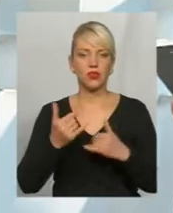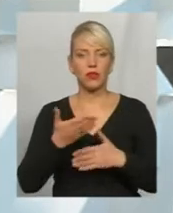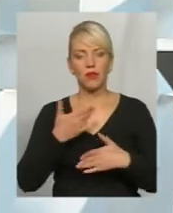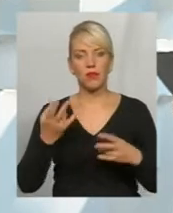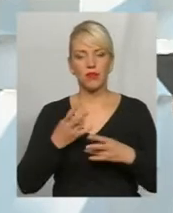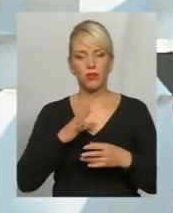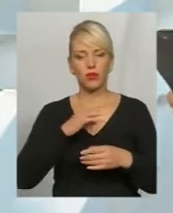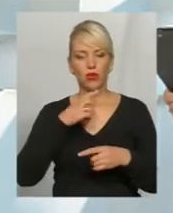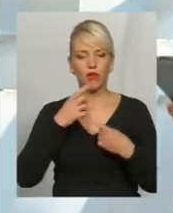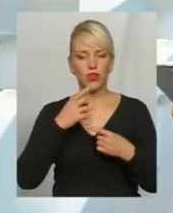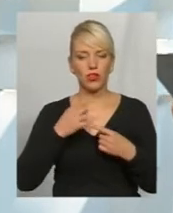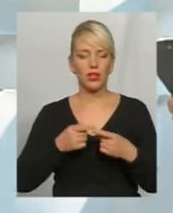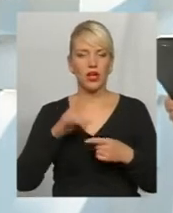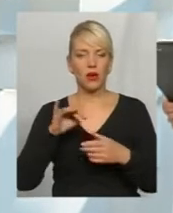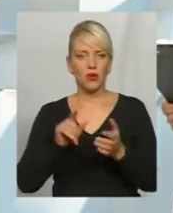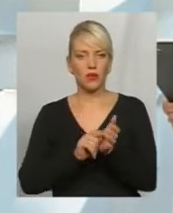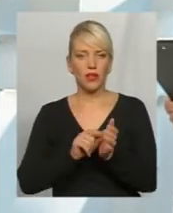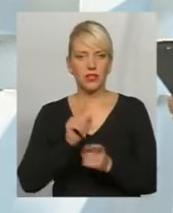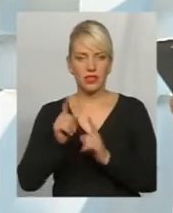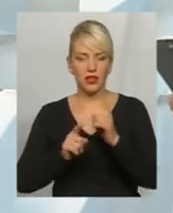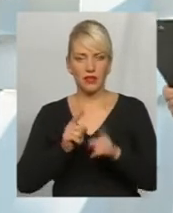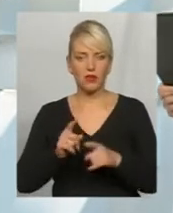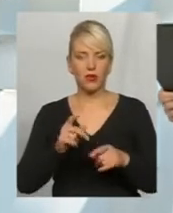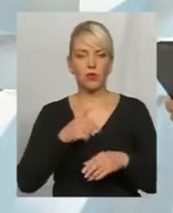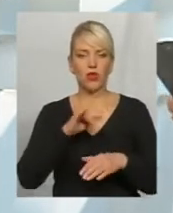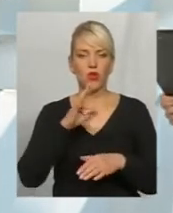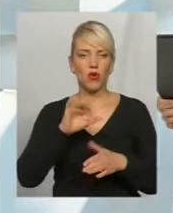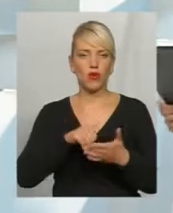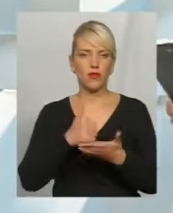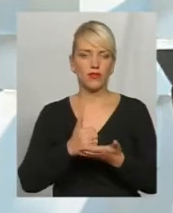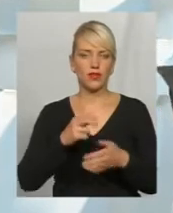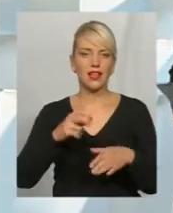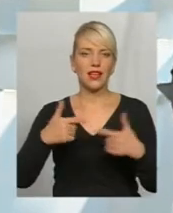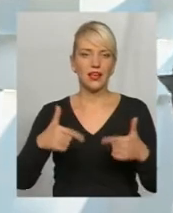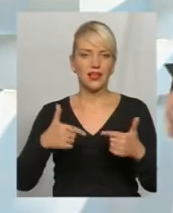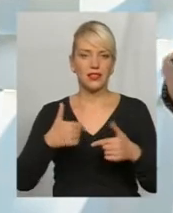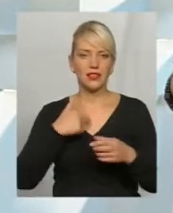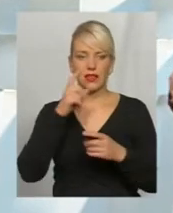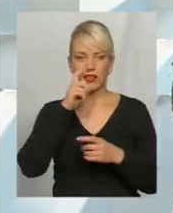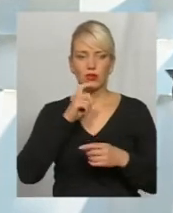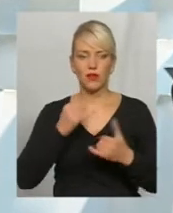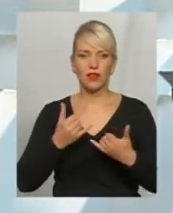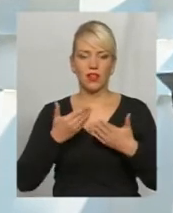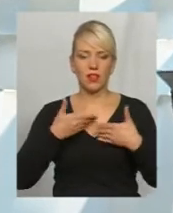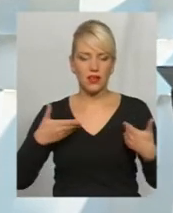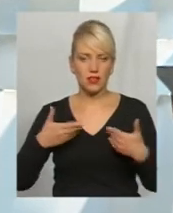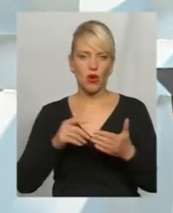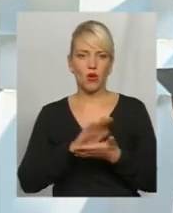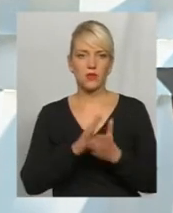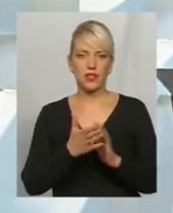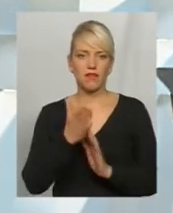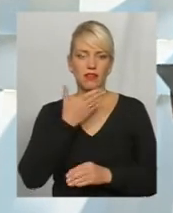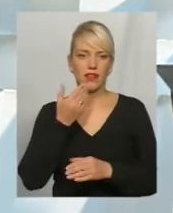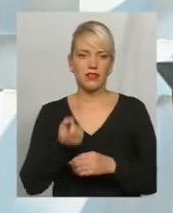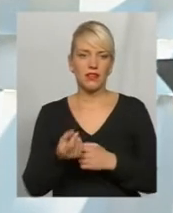головний гість нас, це представники обласного пенсійного фонду, за незрозуміли для нас обставинами не з'явились на